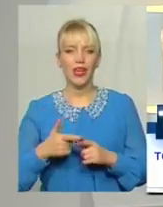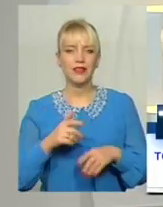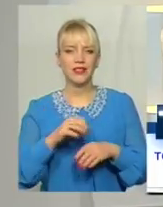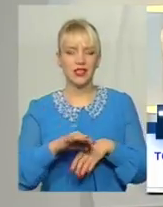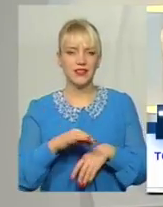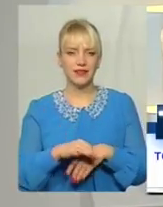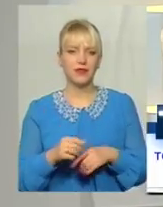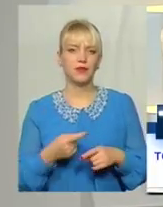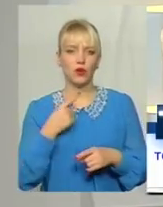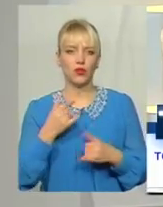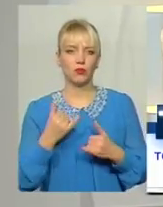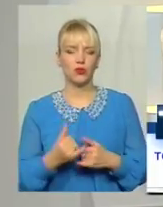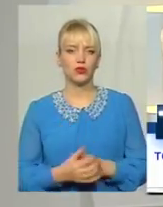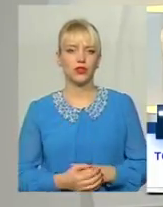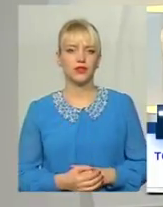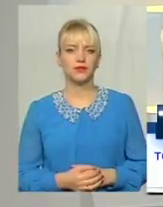студії в темі